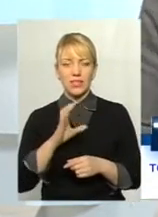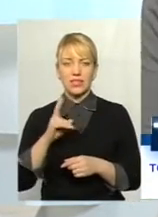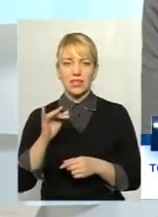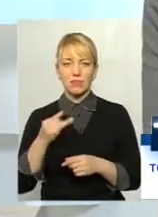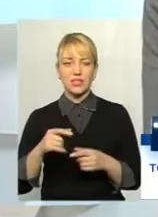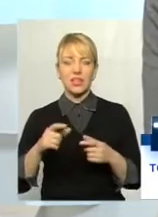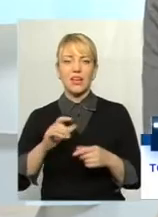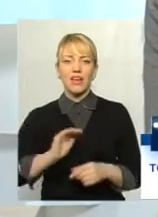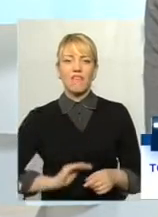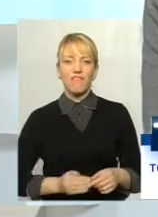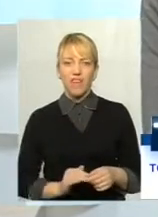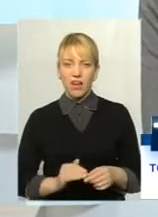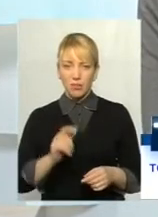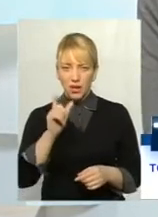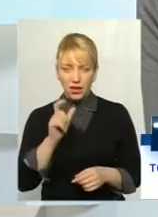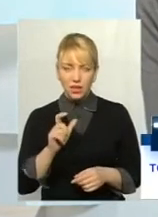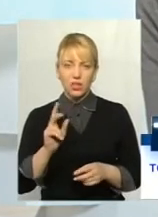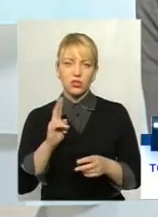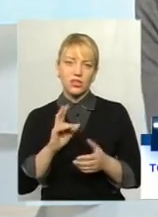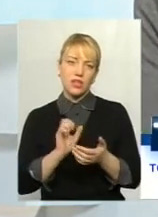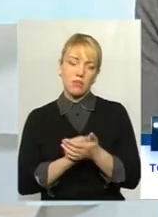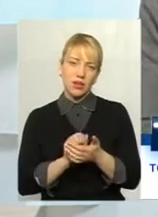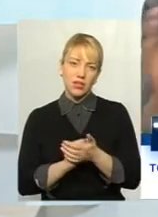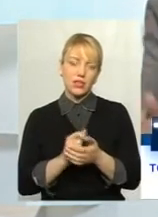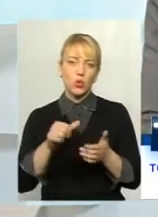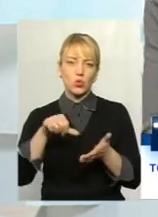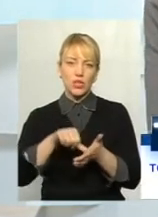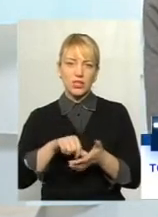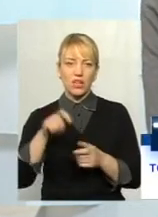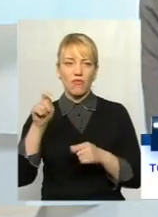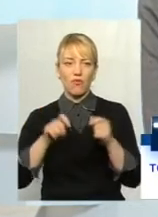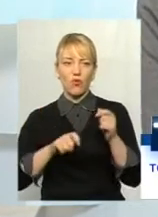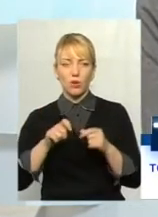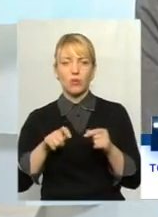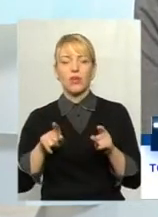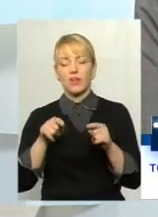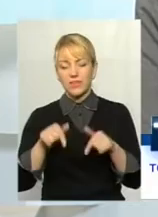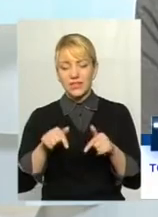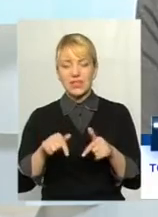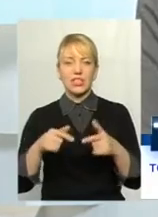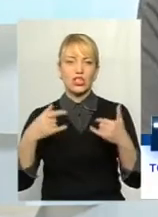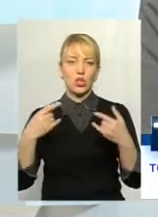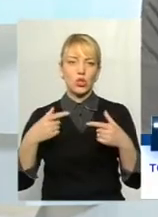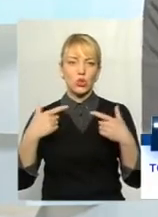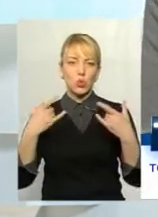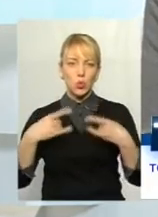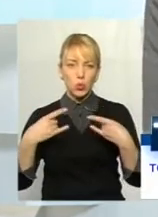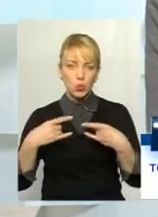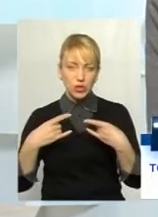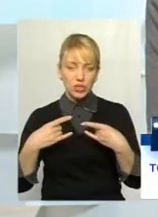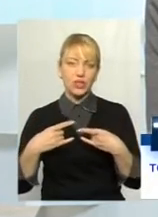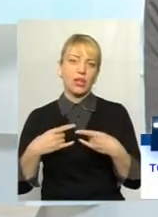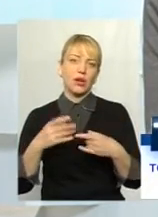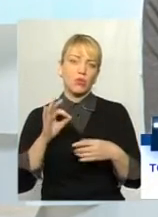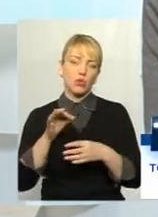Фермер, теж один із учасників форуми, в який, сподіваюсь, цій студії теж озвучить свою позицію. Насамперед дзвінки слухаємо вас.